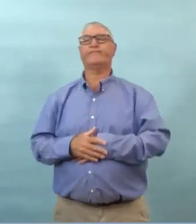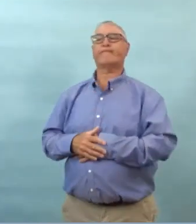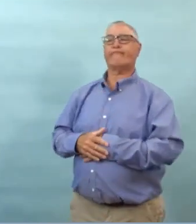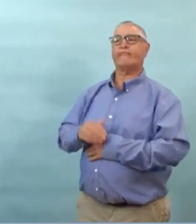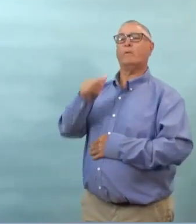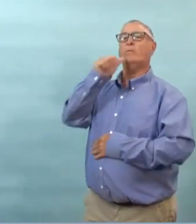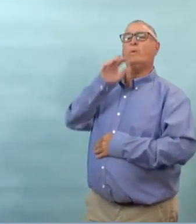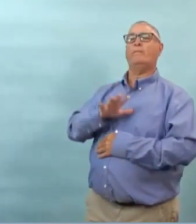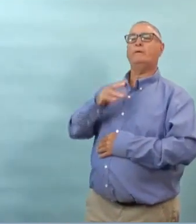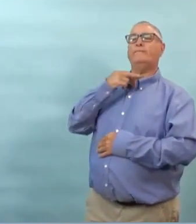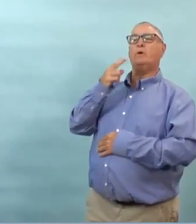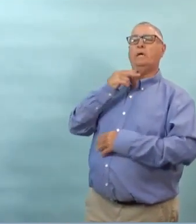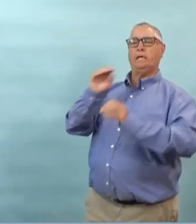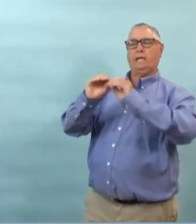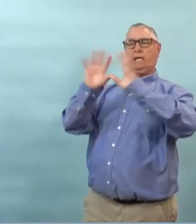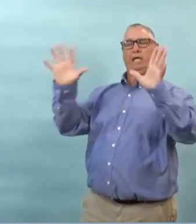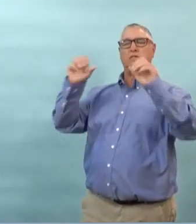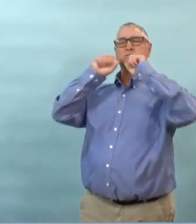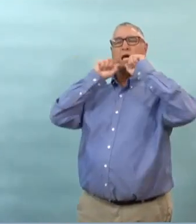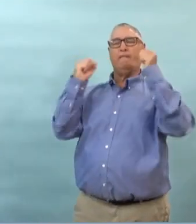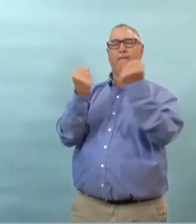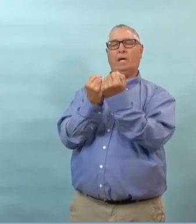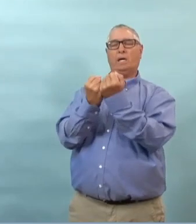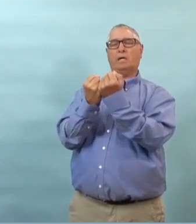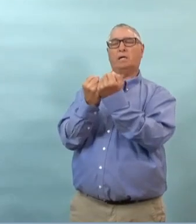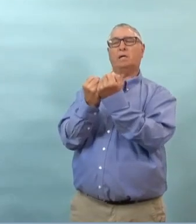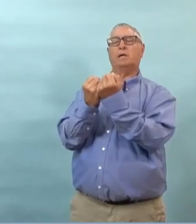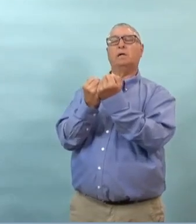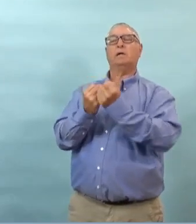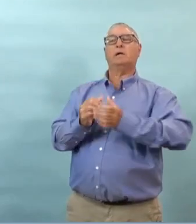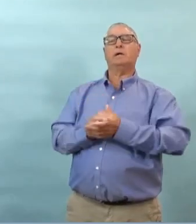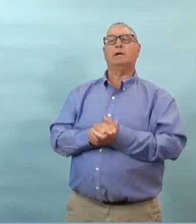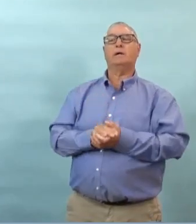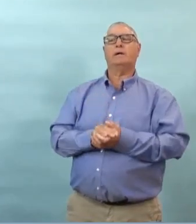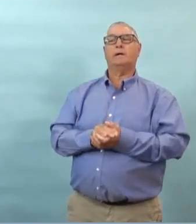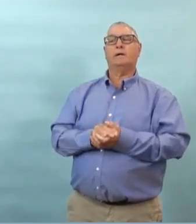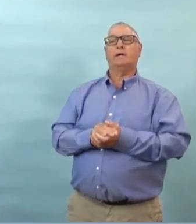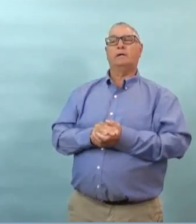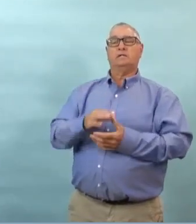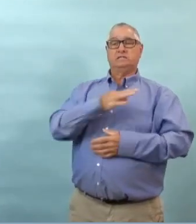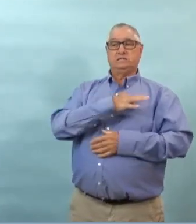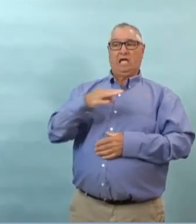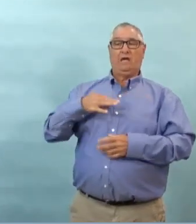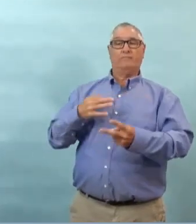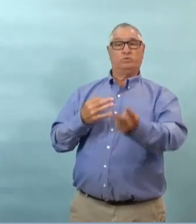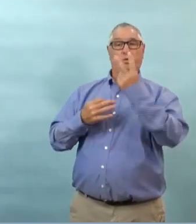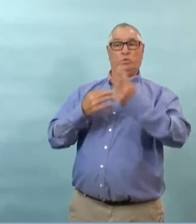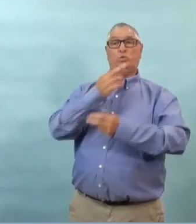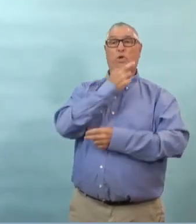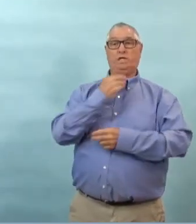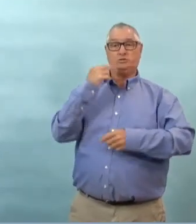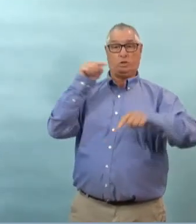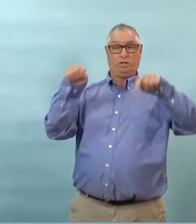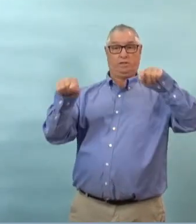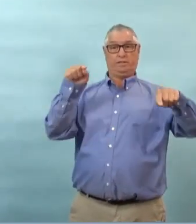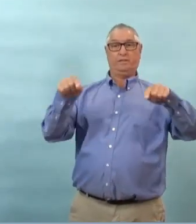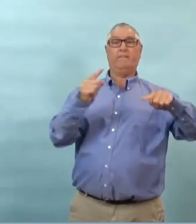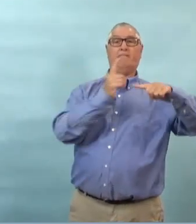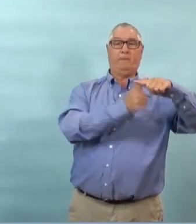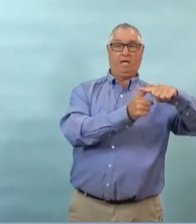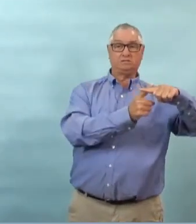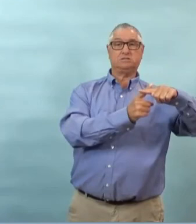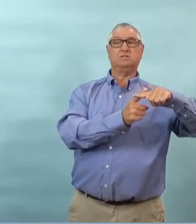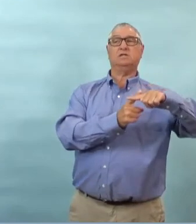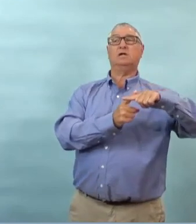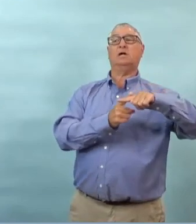alors une petite clarification sur l'affaire de steinbach alors hier nous avons eu des